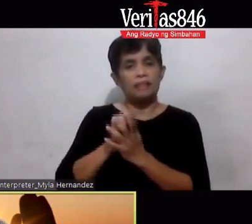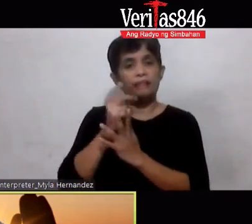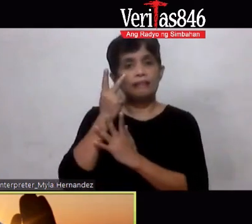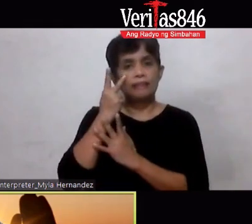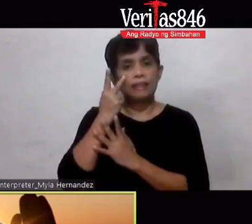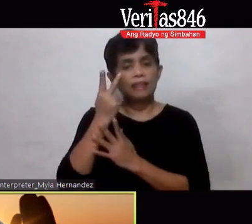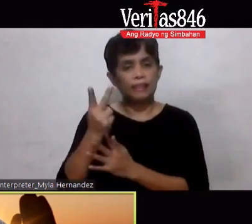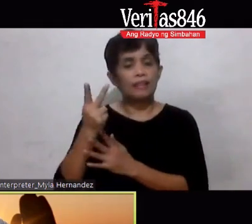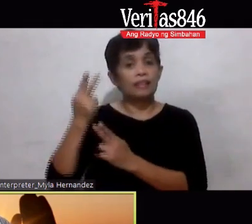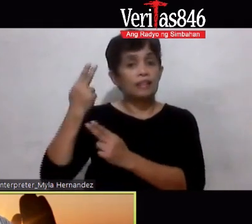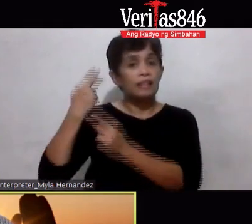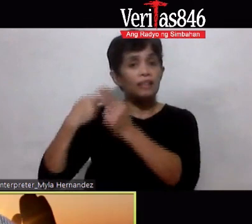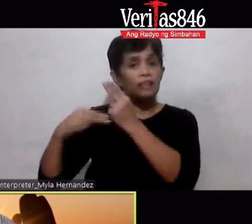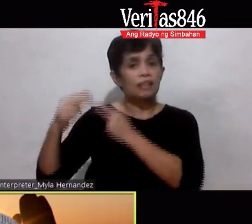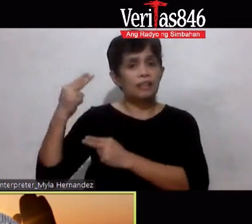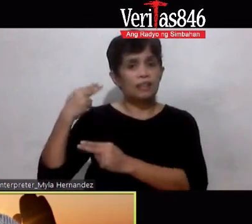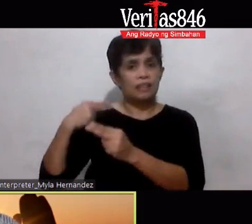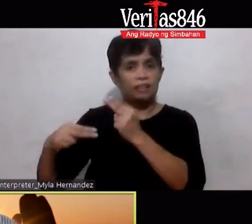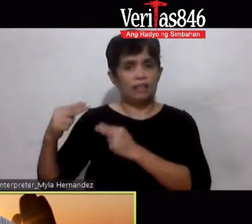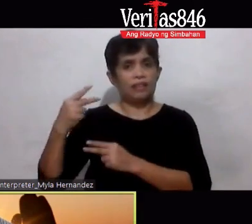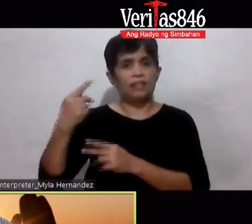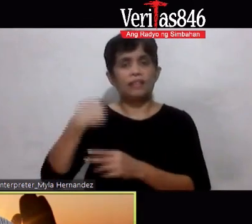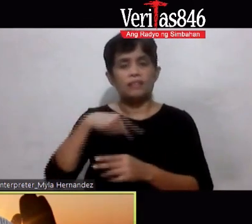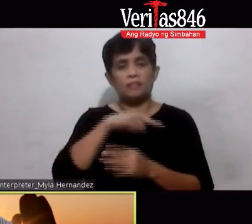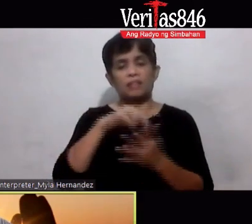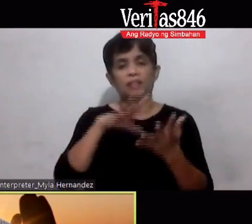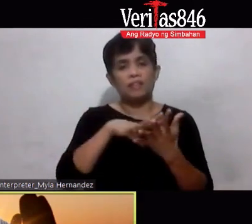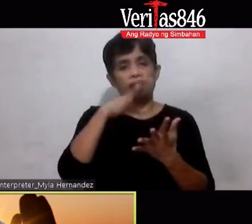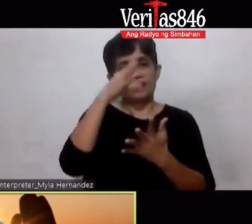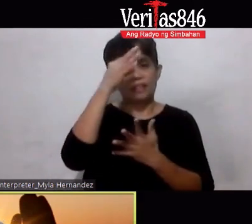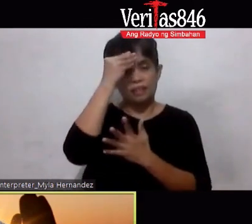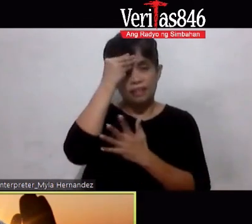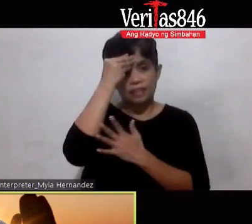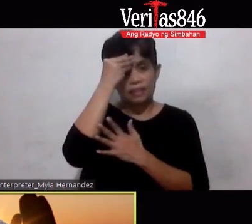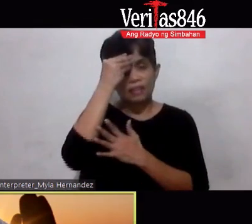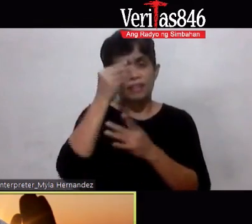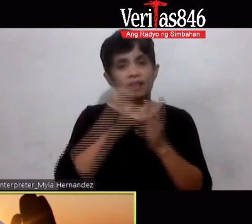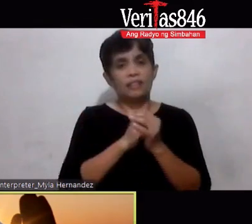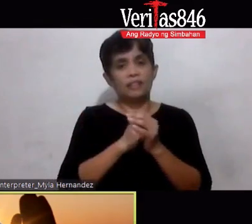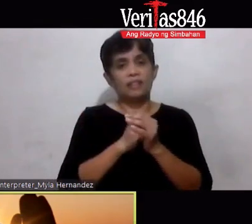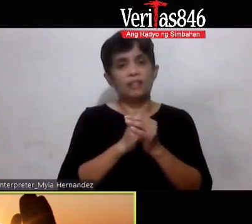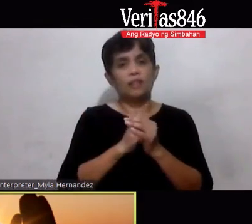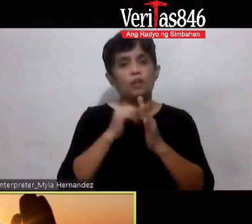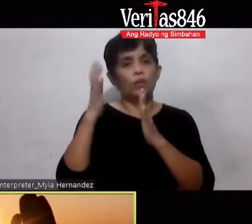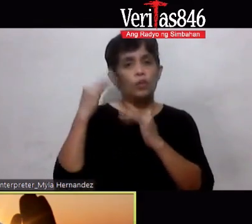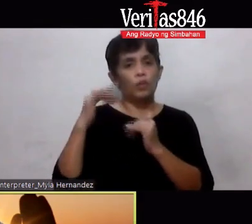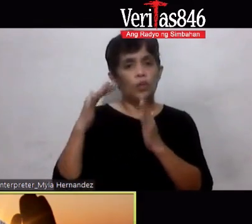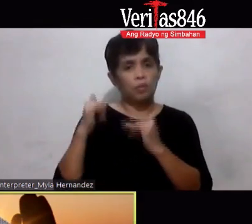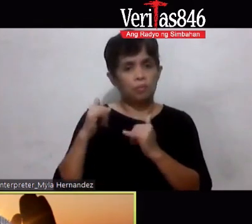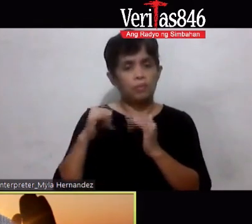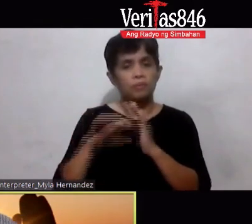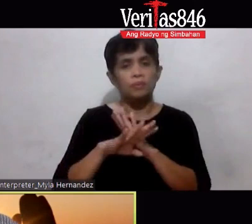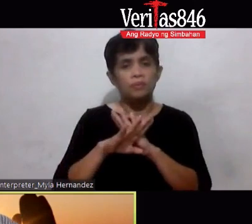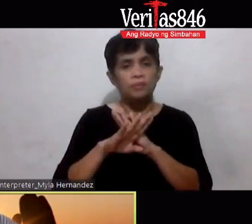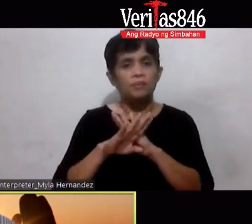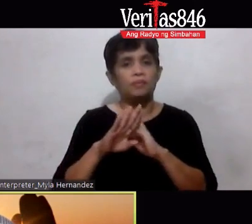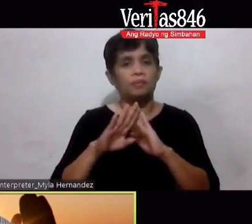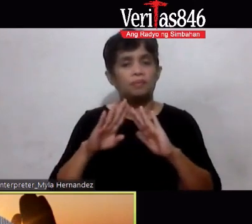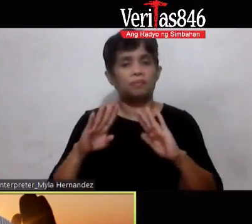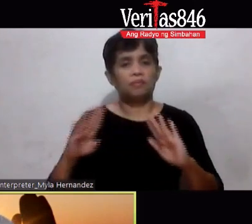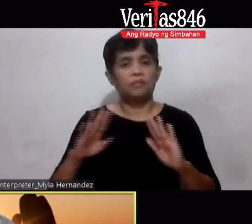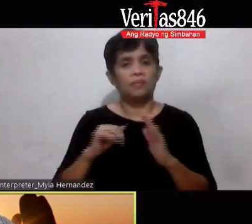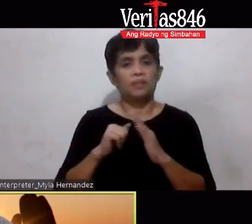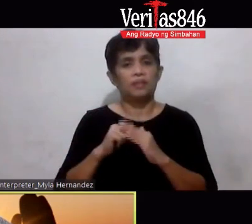Ang kasaysayan Tapos tignan po natin Yung mga natutunan Na mga nauna sa atin At sana Huwag nga nating puntahan Yung kanila mga tinaha